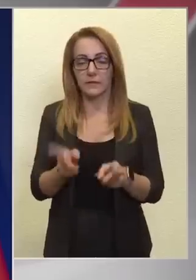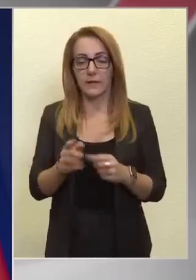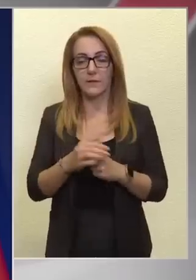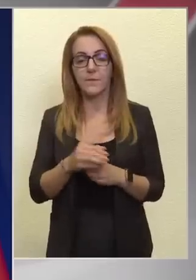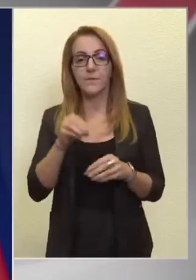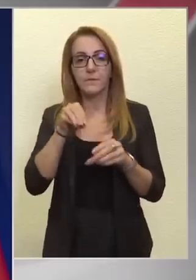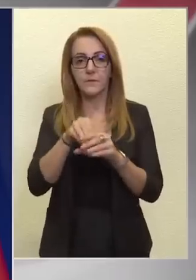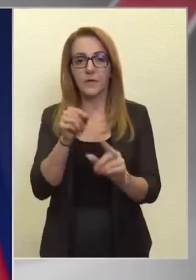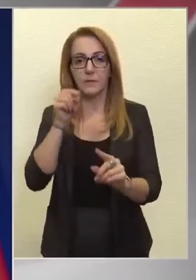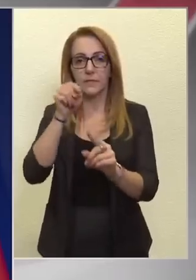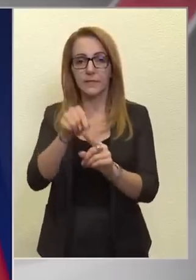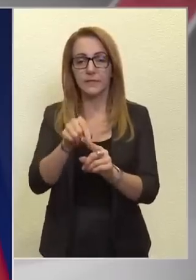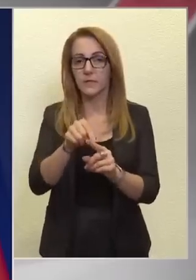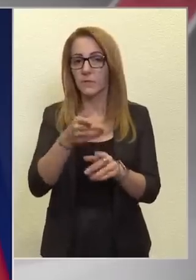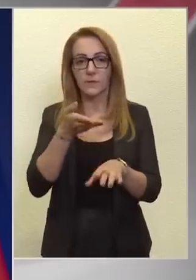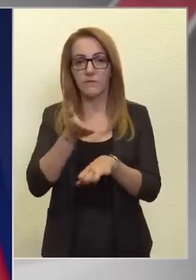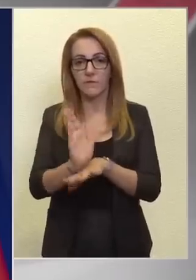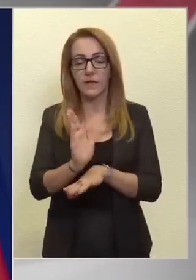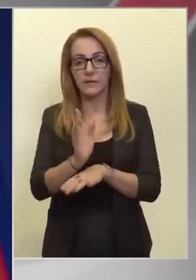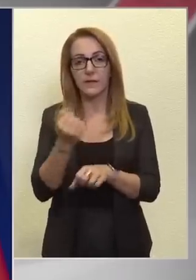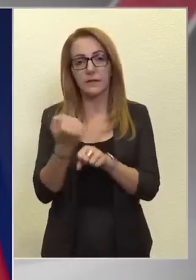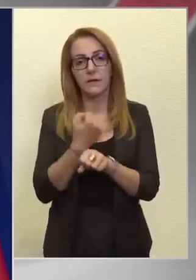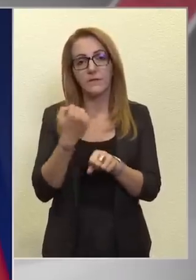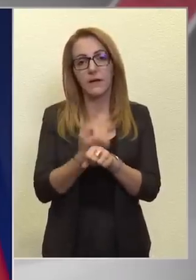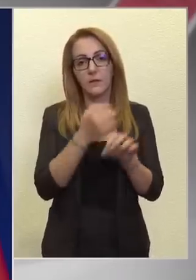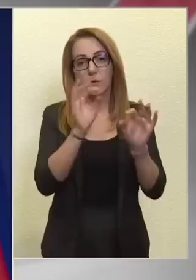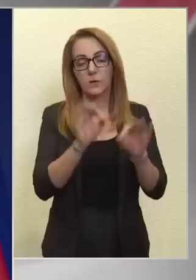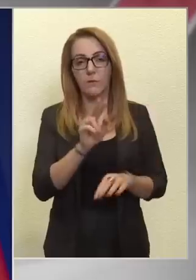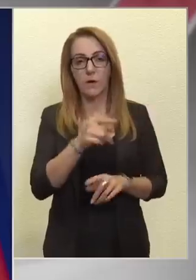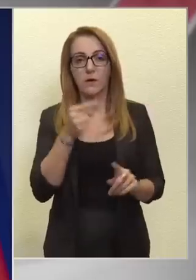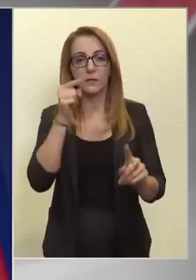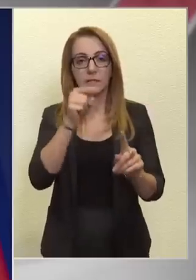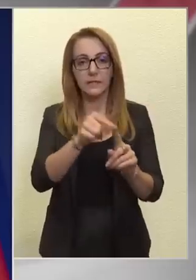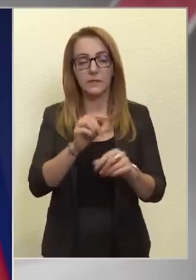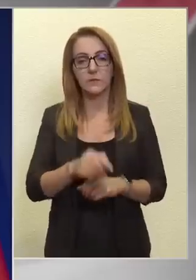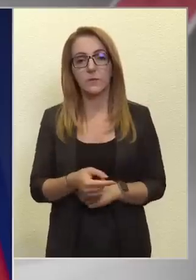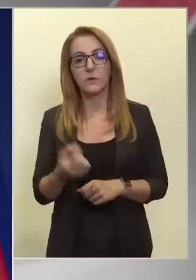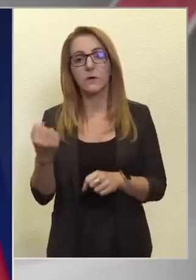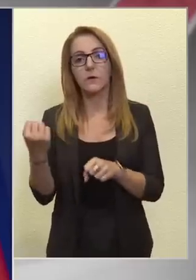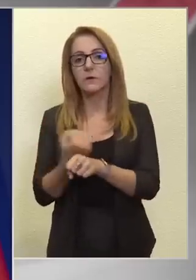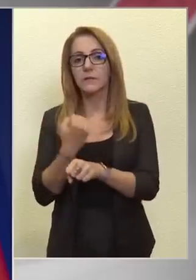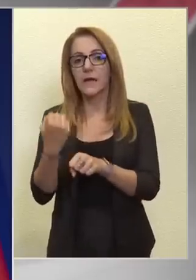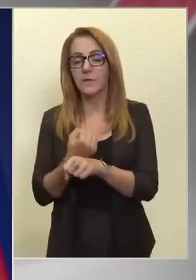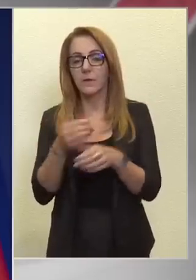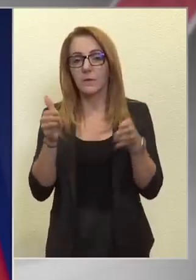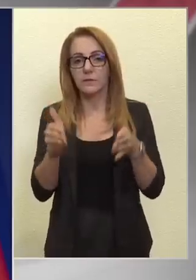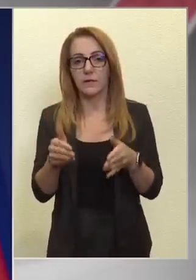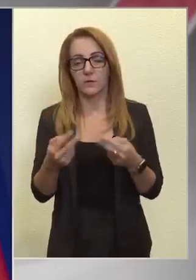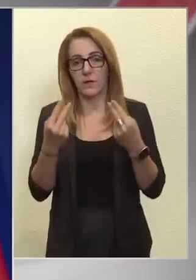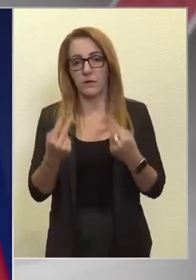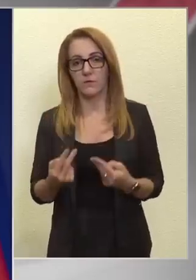És ebben a célzásban nem véletlen, hogy a feldolgozóiparra céloznunk, hiszen a termelői szektor a legfontosabb.